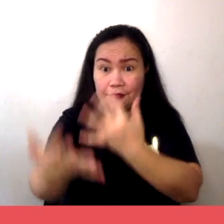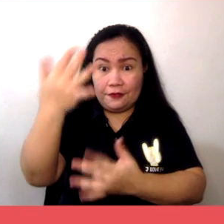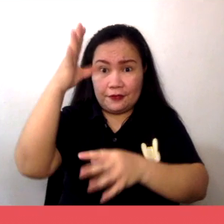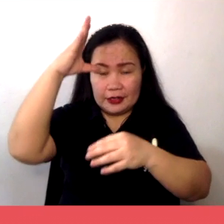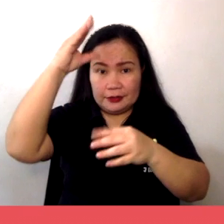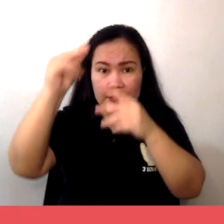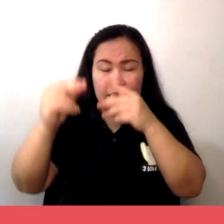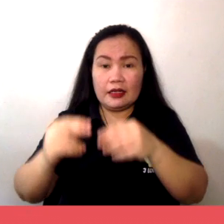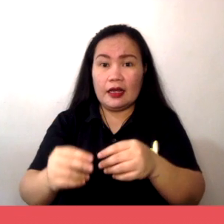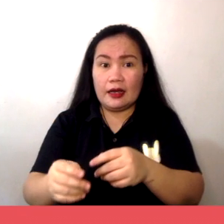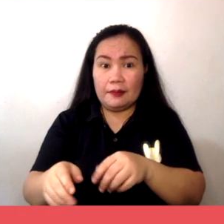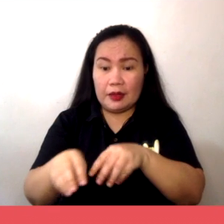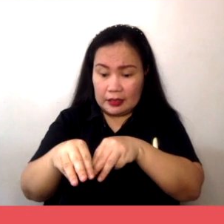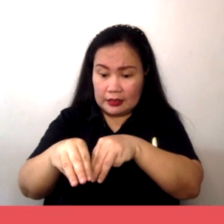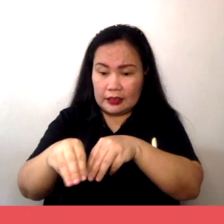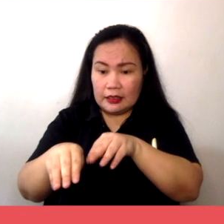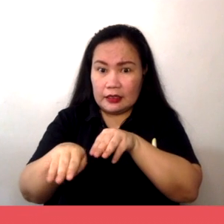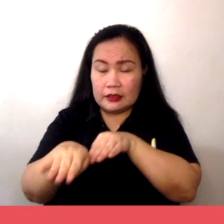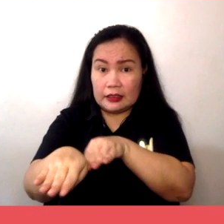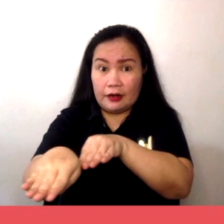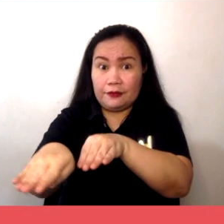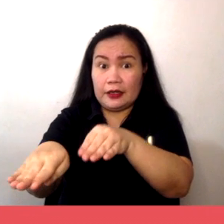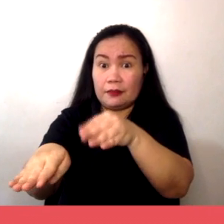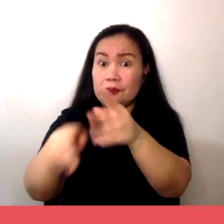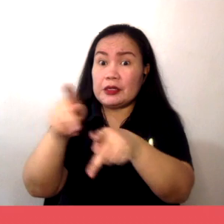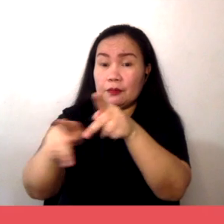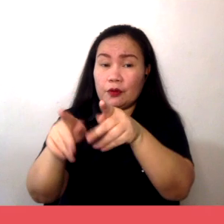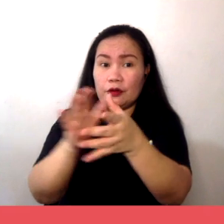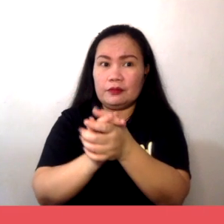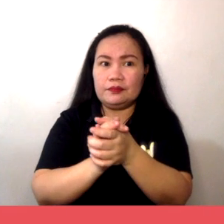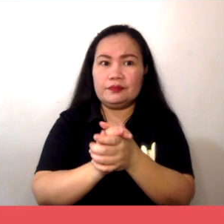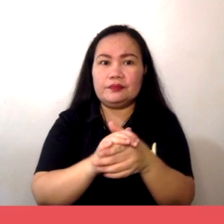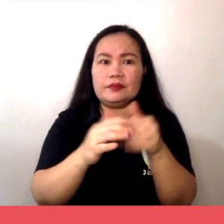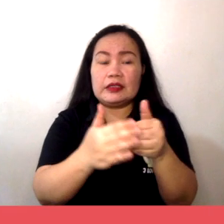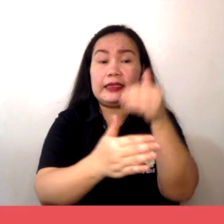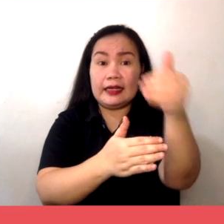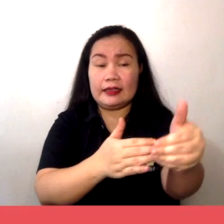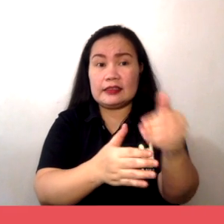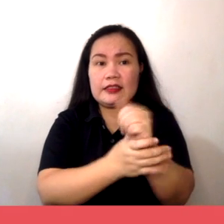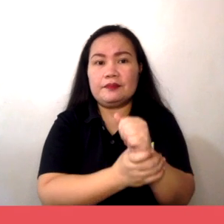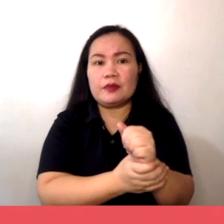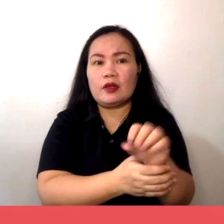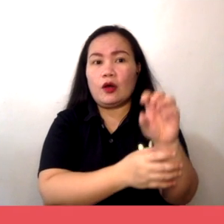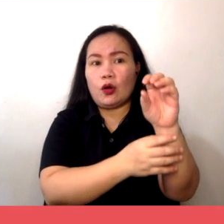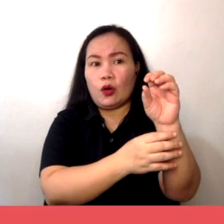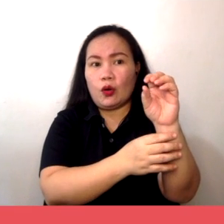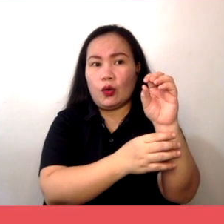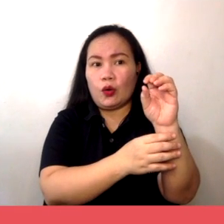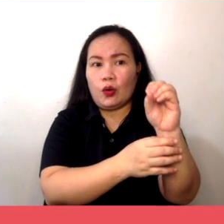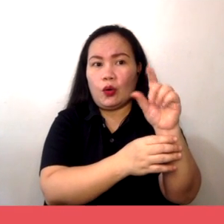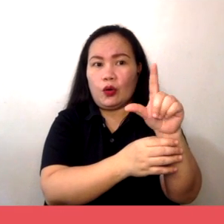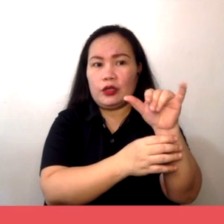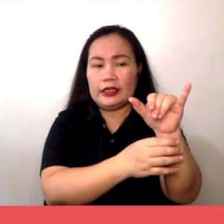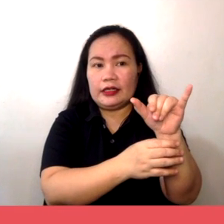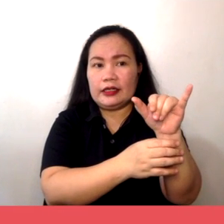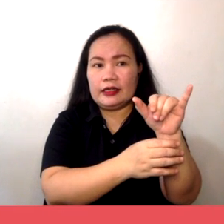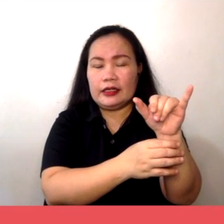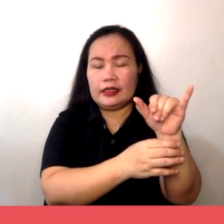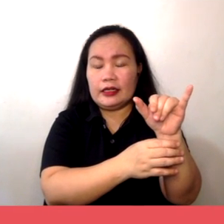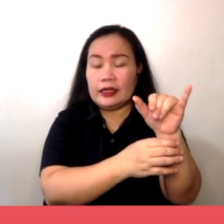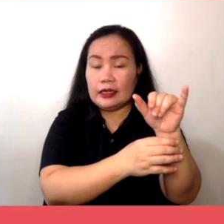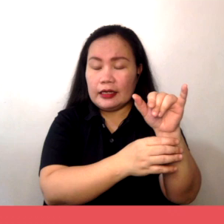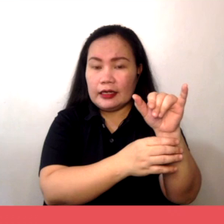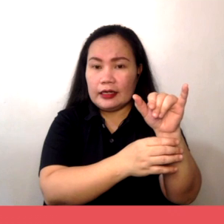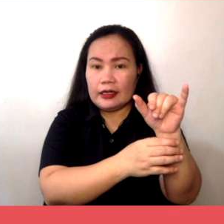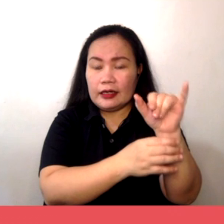Sunod naman ay ang oligopolyo. Ito ay isang uri ng estruktura ng pamilihan na may maliit na bilang